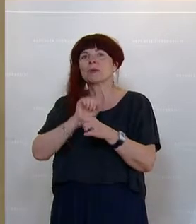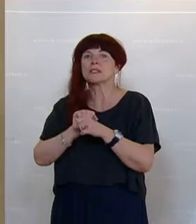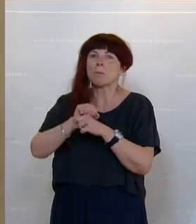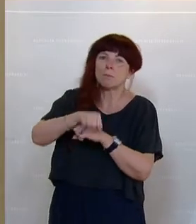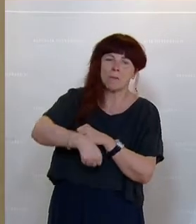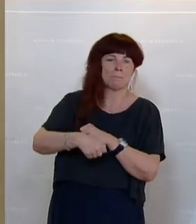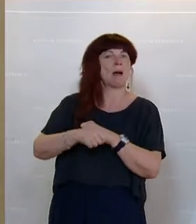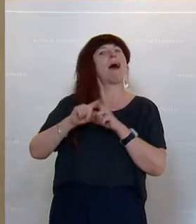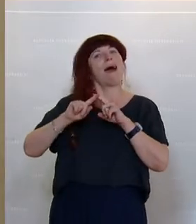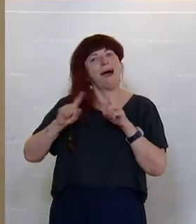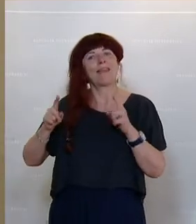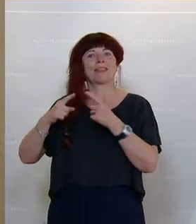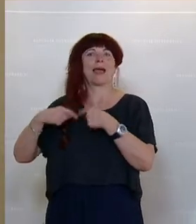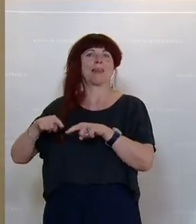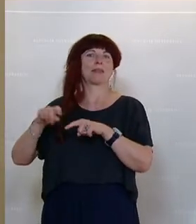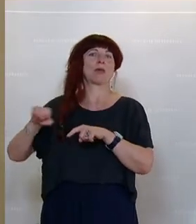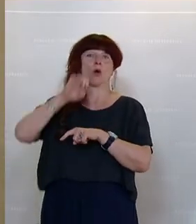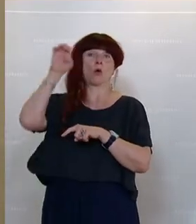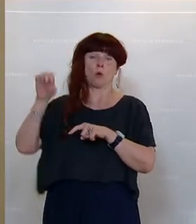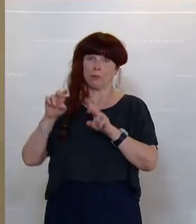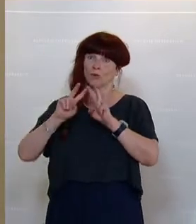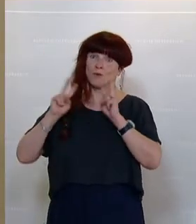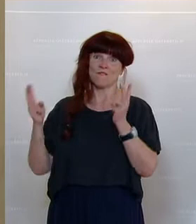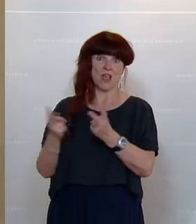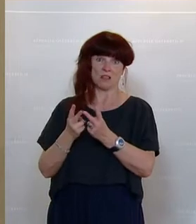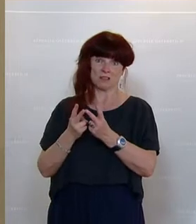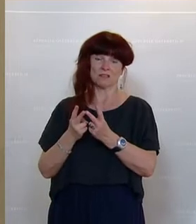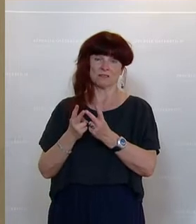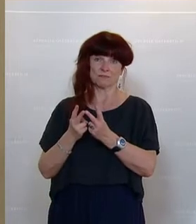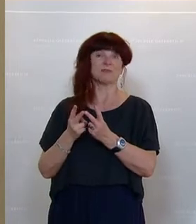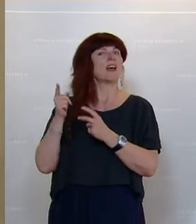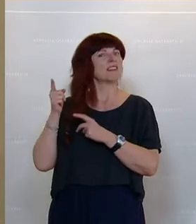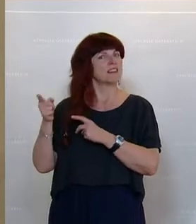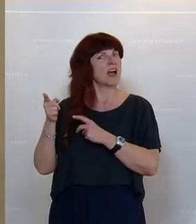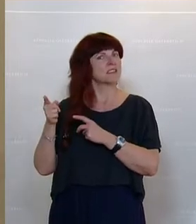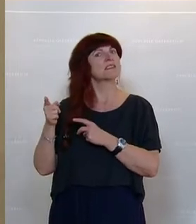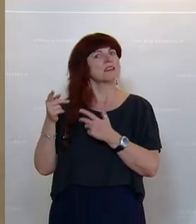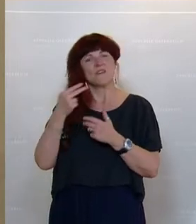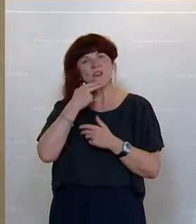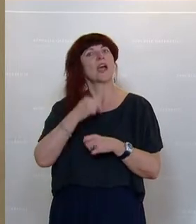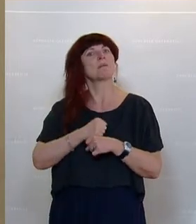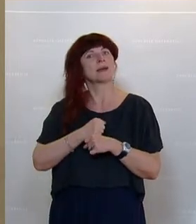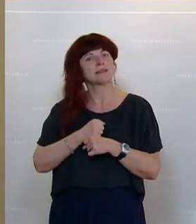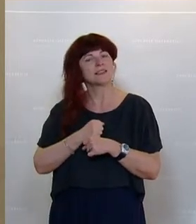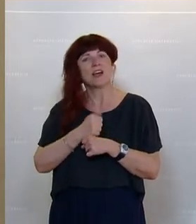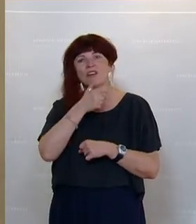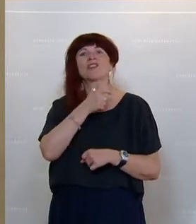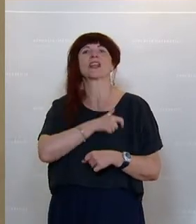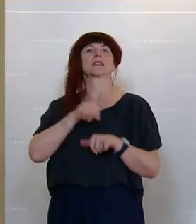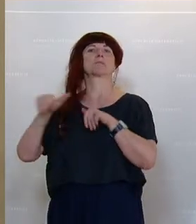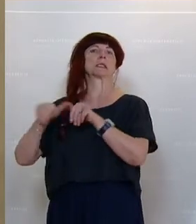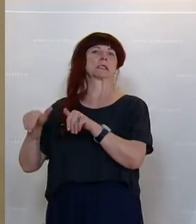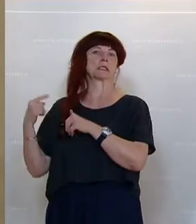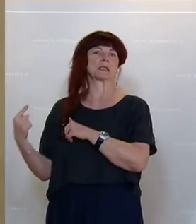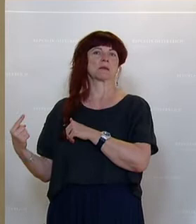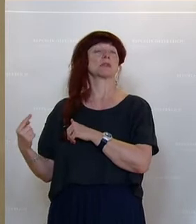Länder hier in Europa und auf der Welt. Das ist ein Verdienst des Finanzministers und darüber